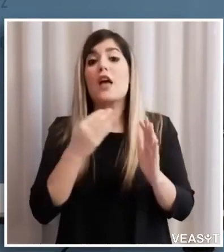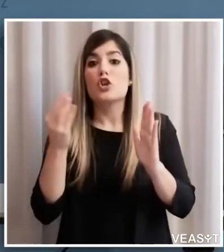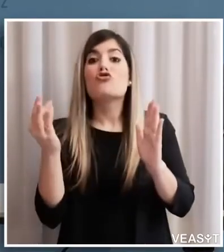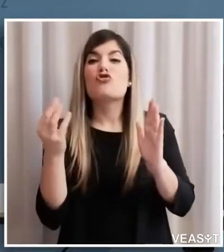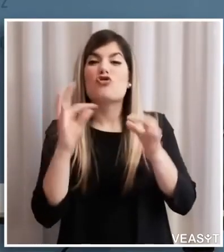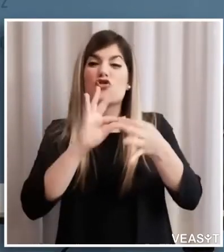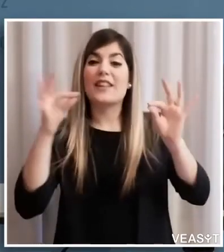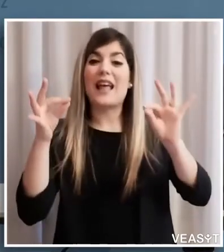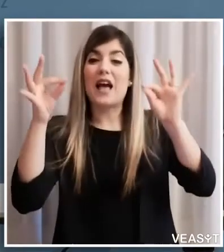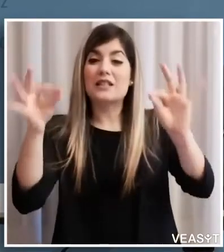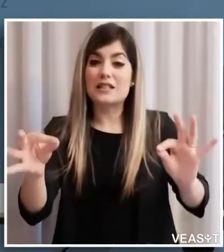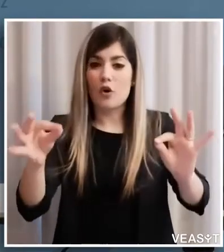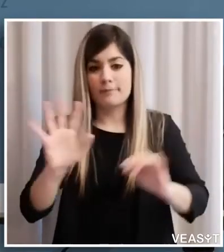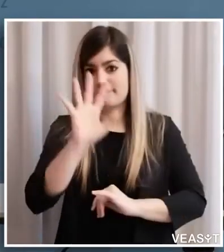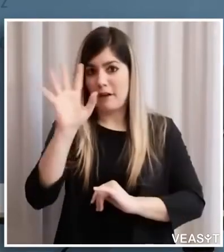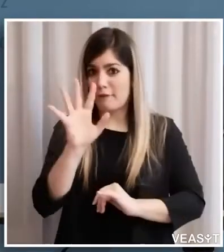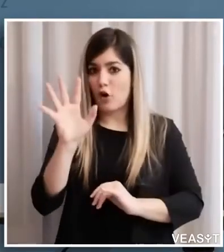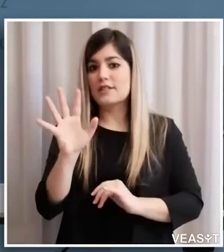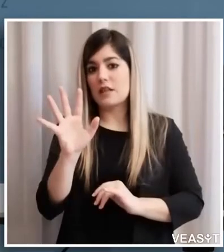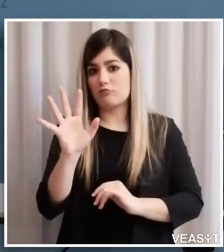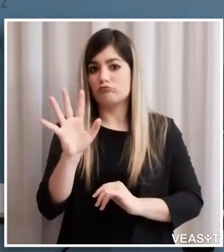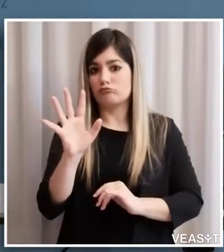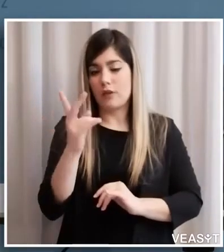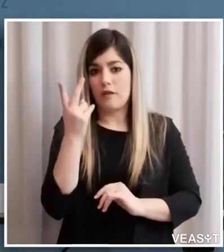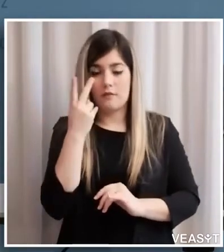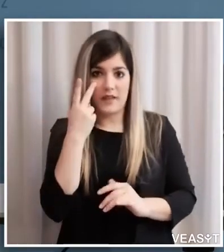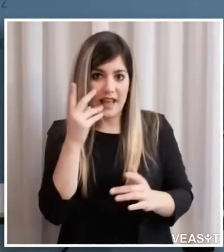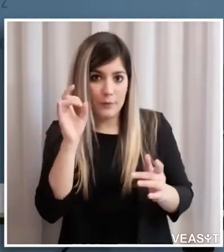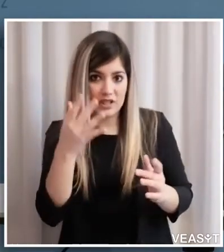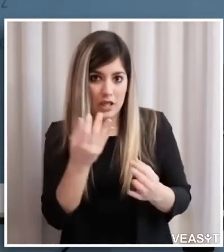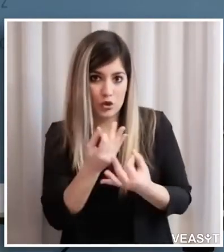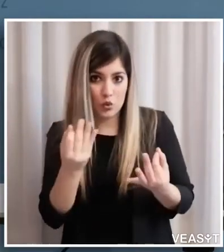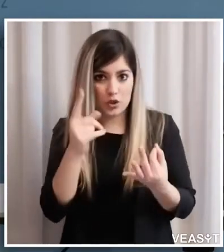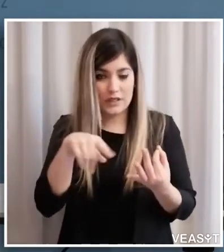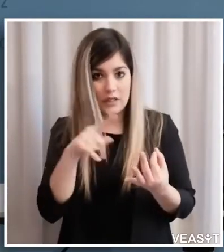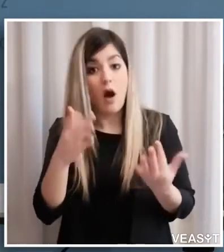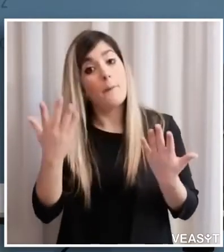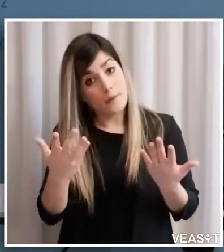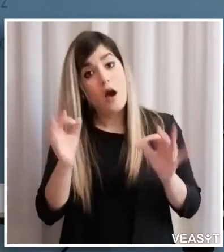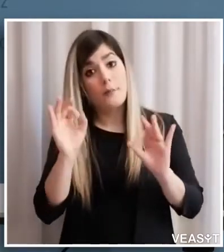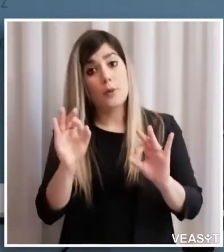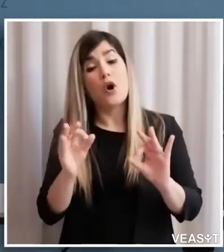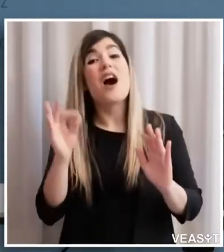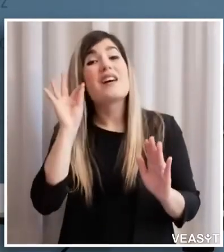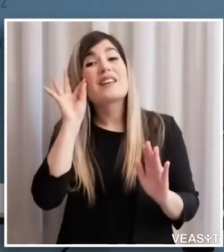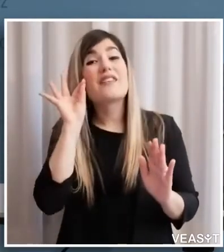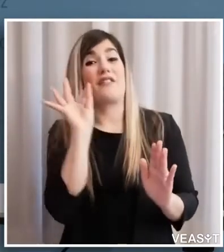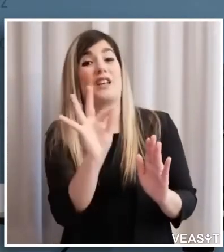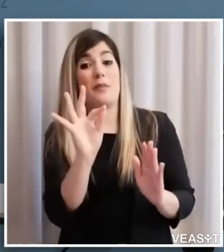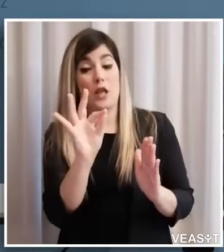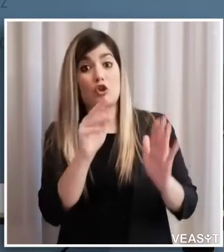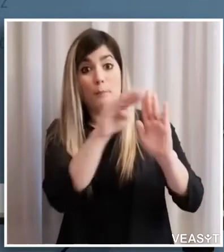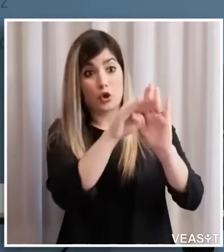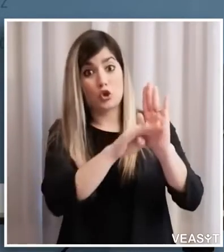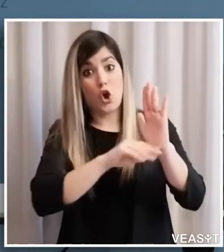risulta quella corretta che si avverisce però si è voluto proprio far riferimento ai protocolli siglati e ove